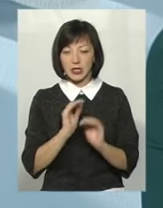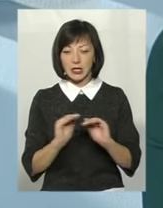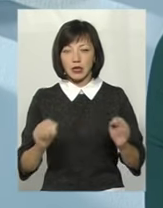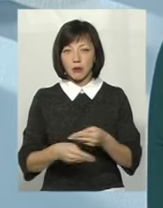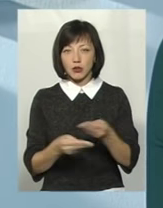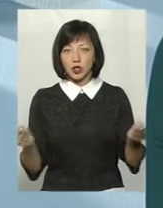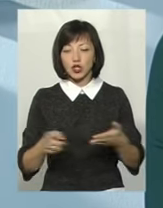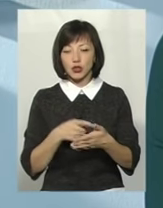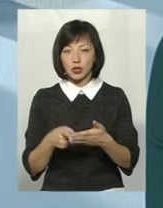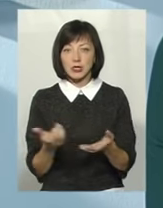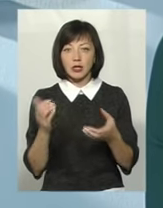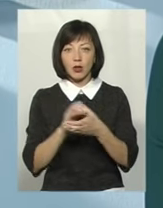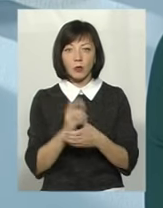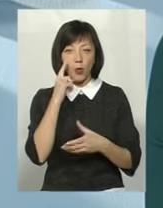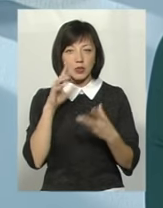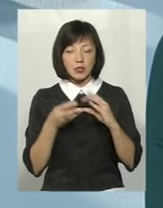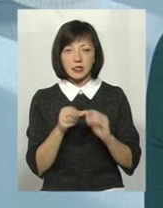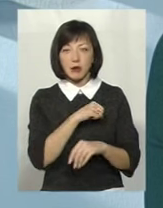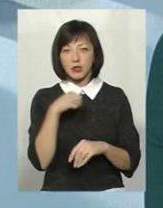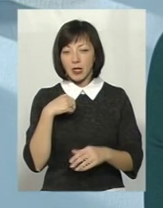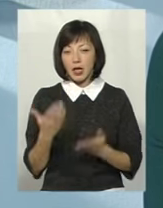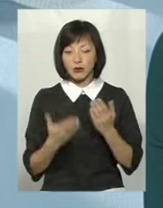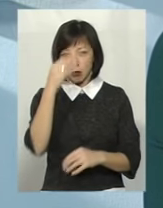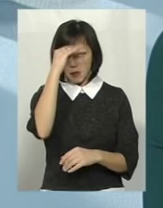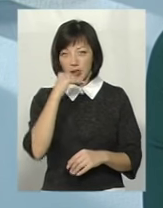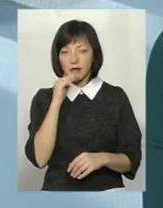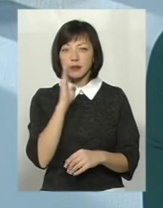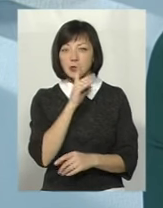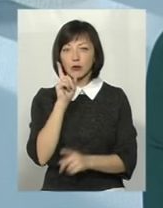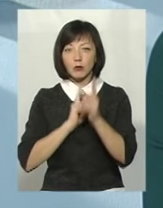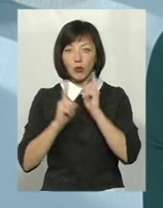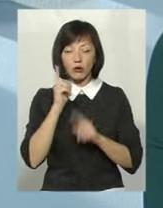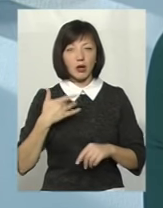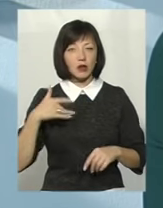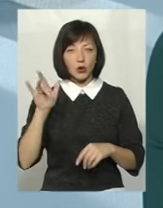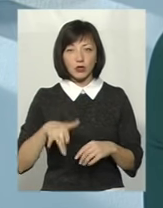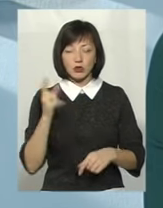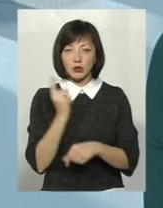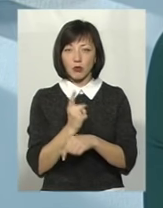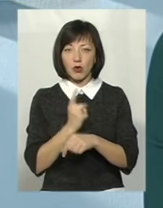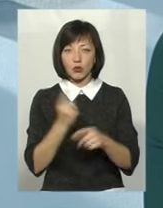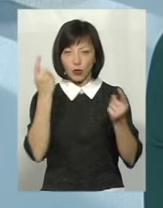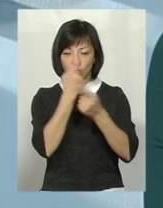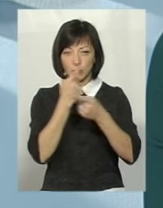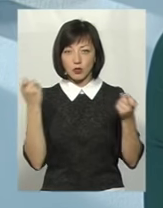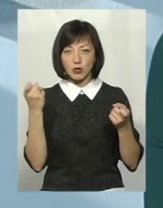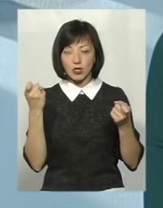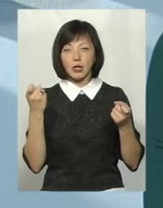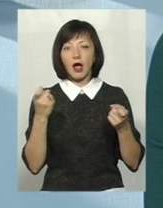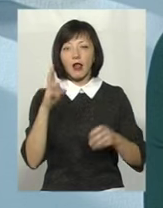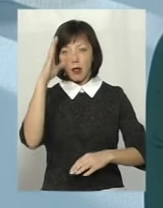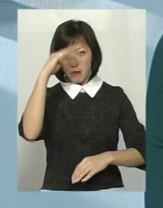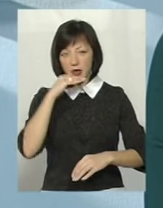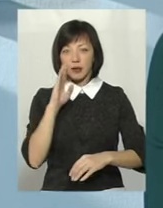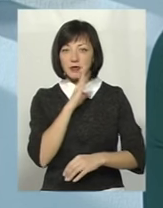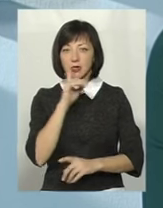вони знайомляться зі своєю оцінкою самостійно. Так само, якщо це батьківські збори, то категорично заборонено озвучувати на батьківських зборах